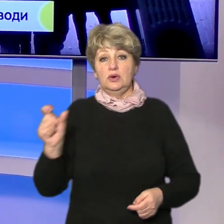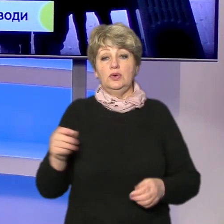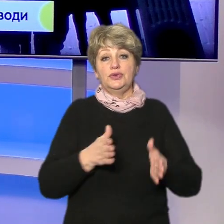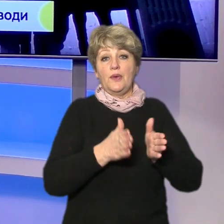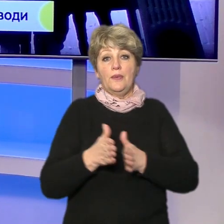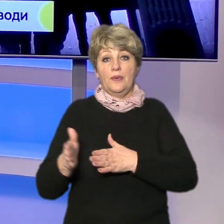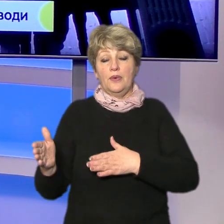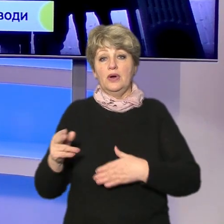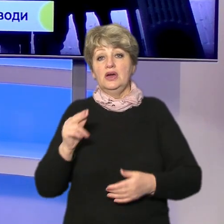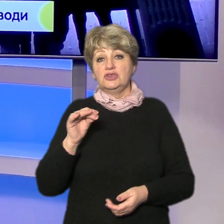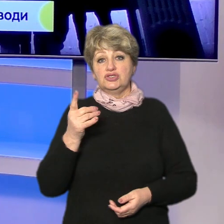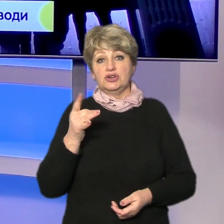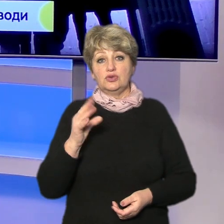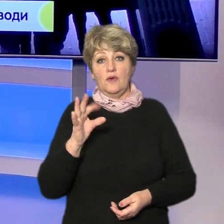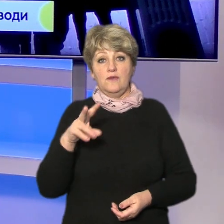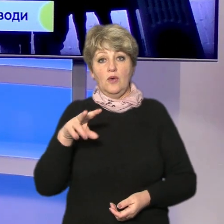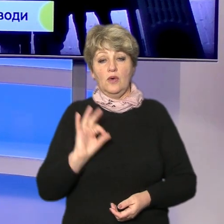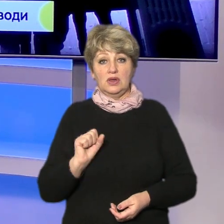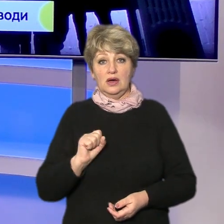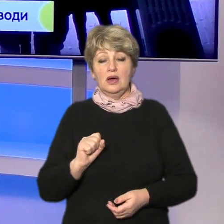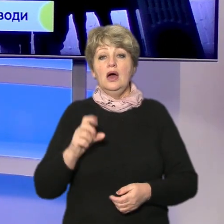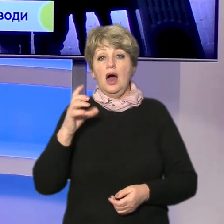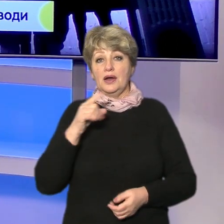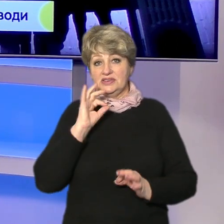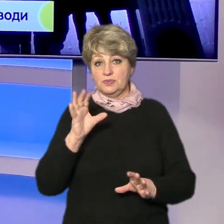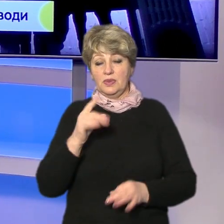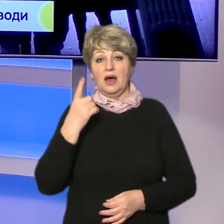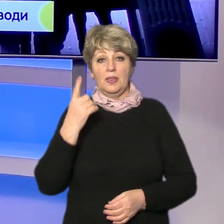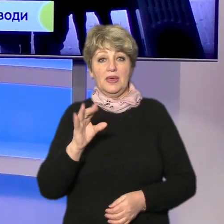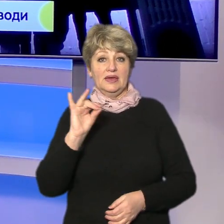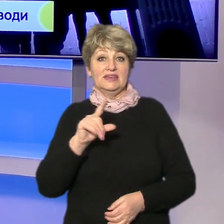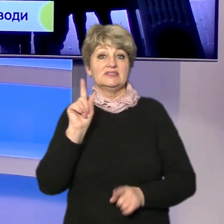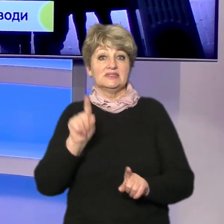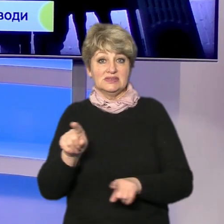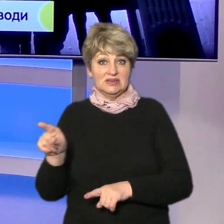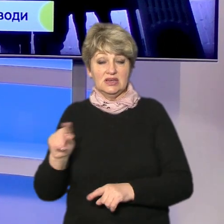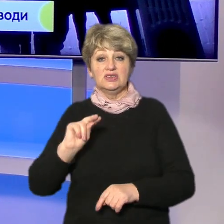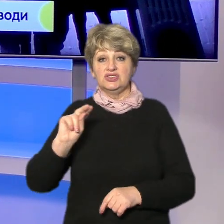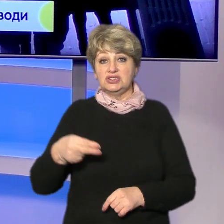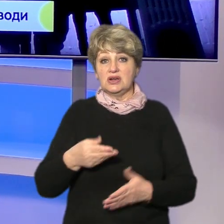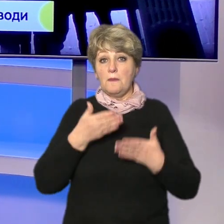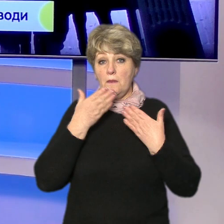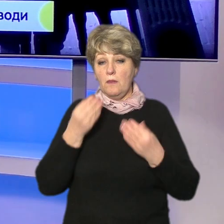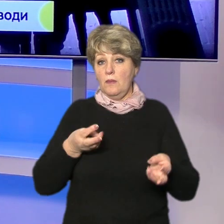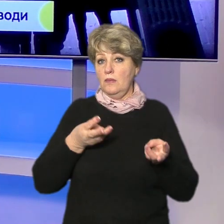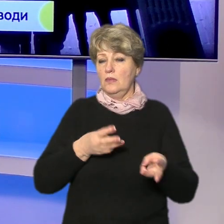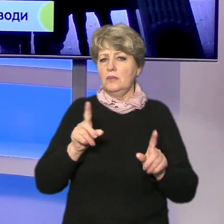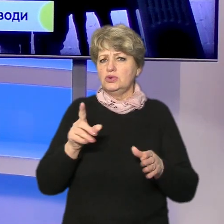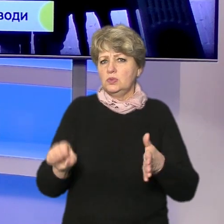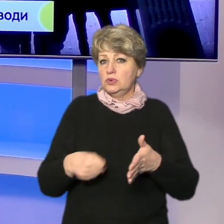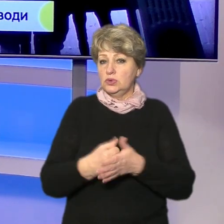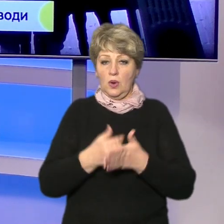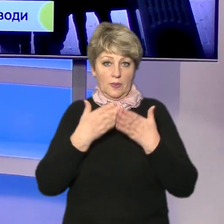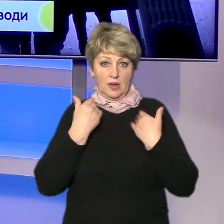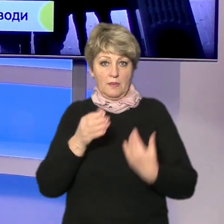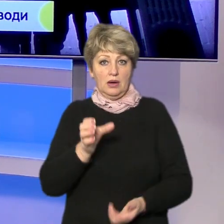164 дріп-1 у Черкасах розповіла одна з них Анна Марченко усе через відсутність опалення чому у людей досі немає